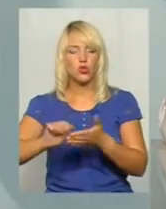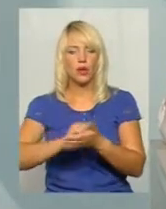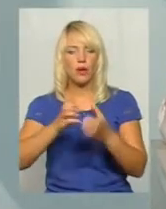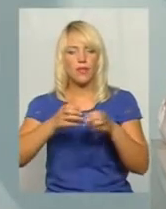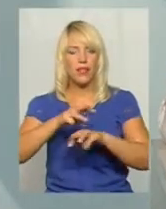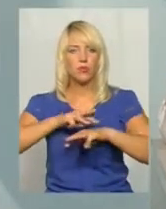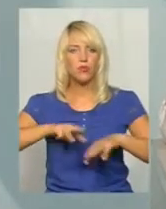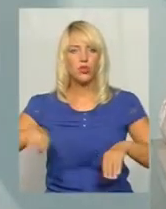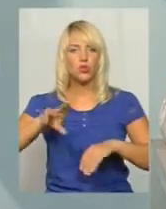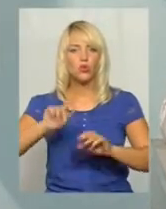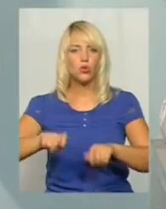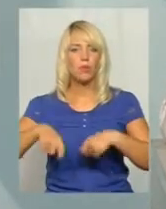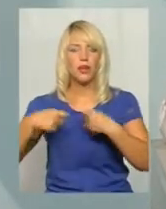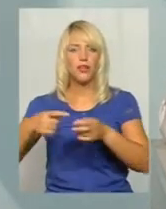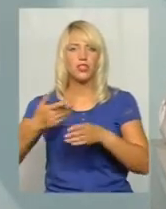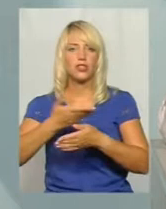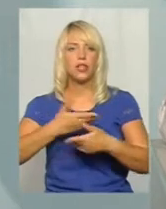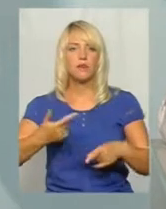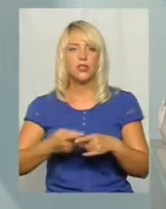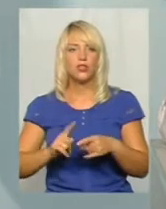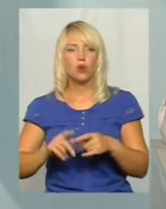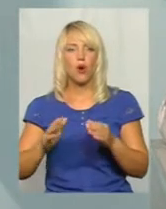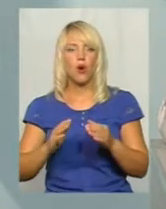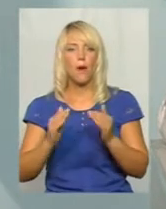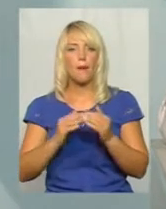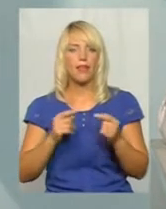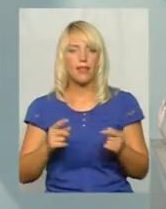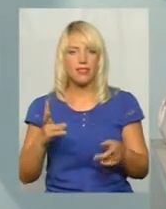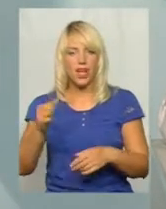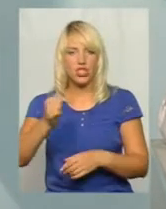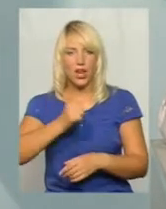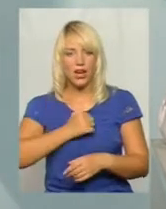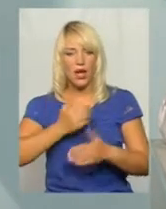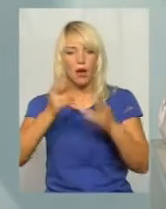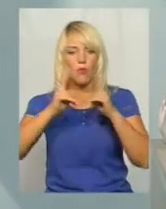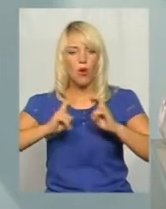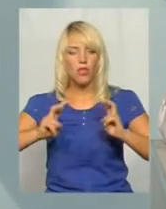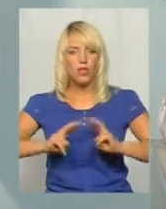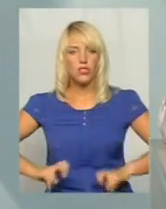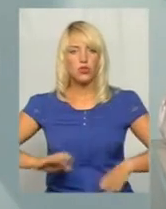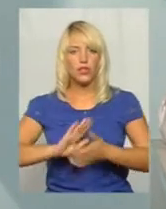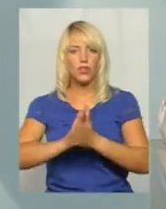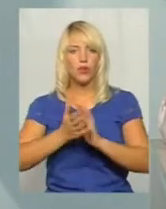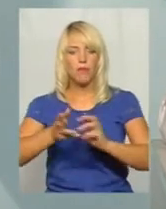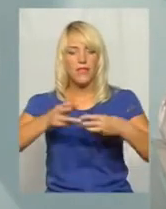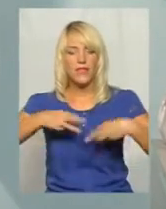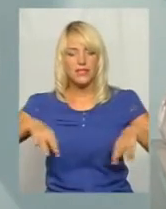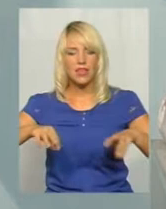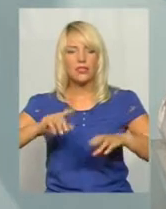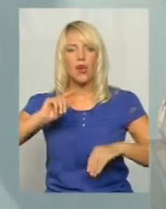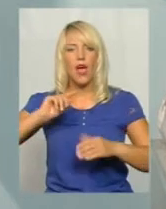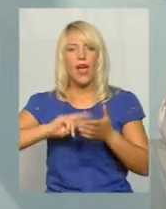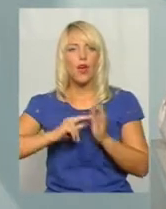передачі нам цього майна. На превеликий жаль, проаналізувавши ситуацію, Міністерство економіки